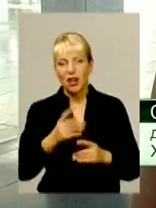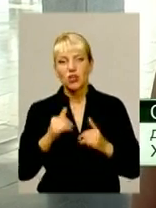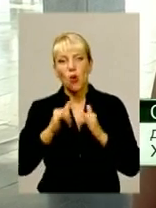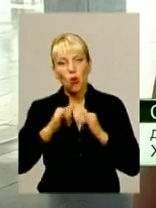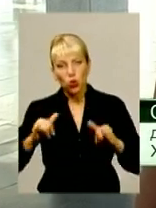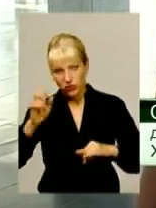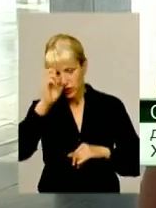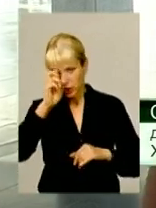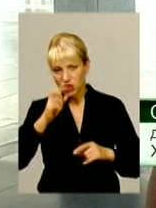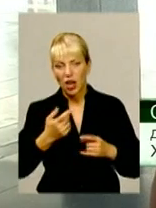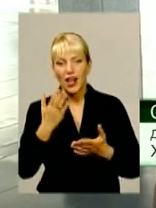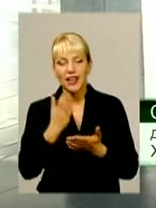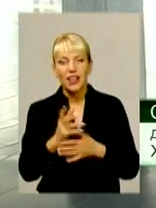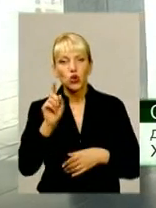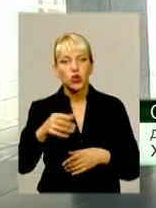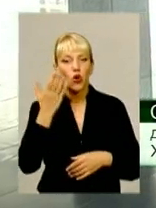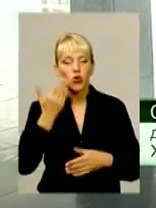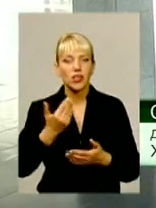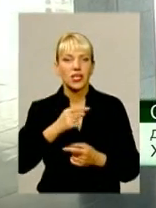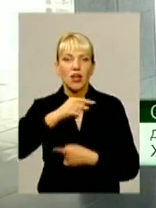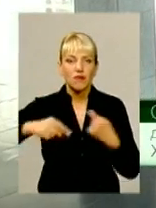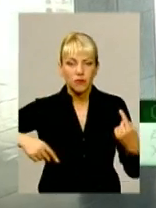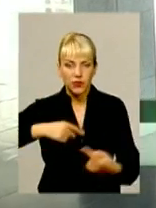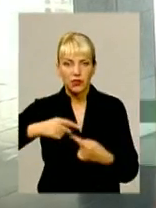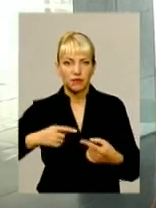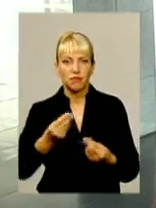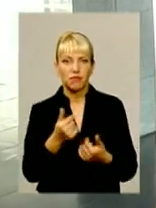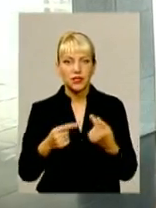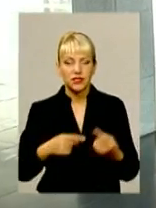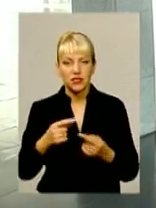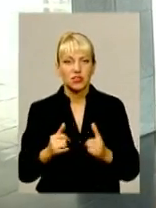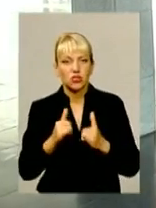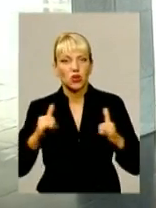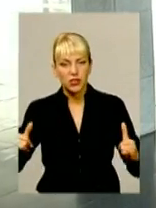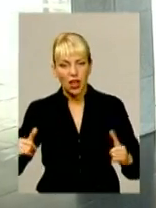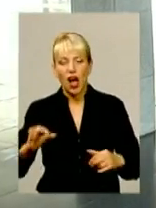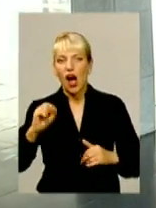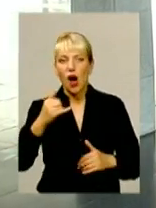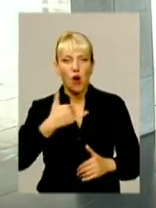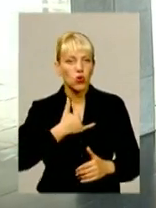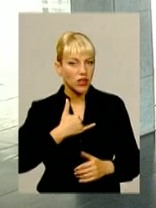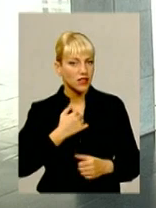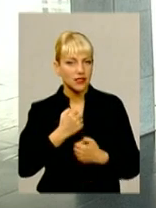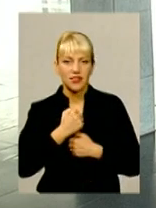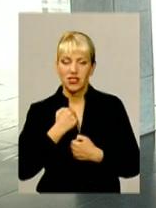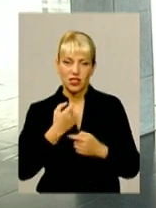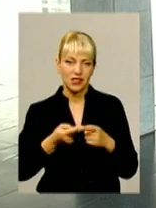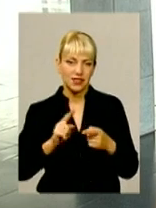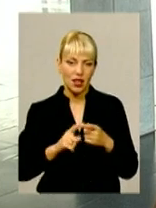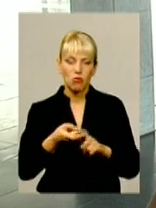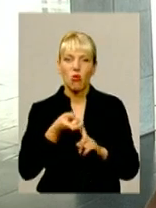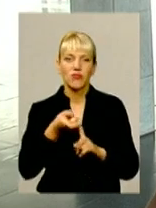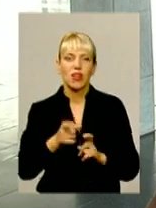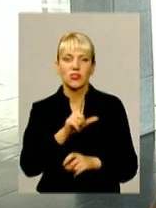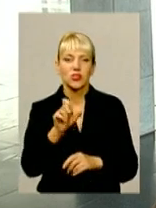коли відбувається зростання валовнутрішнього продукту, зростання товарної маси. У нас на сьогодні, на жаль, ця ситуація більше пов'язана зі